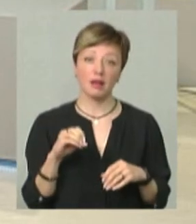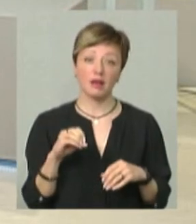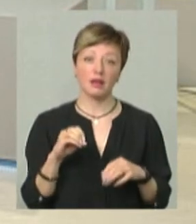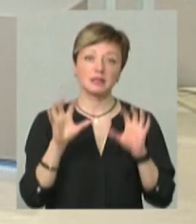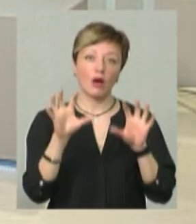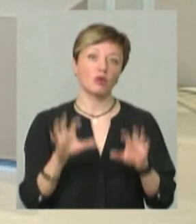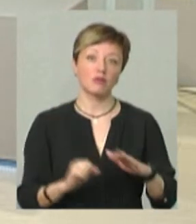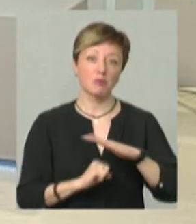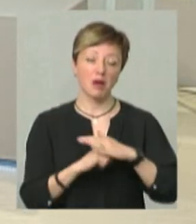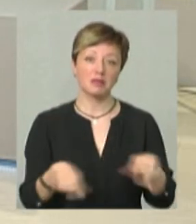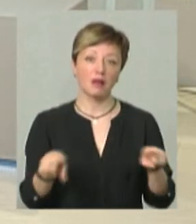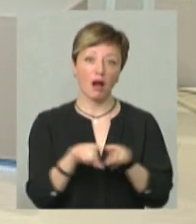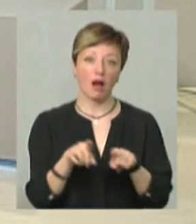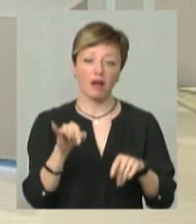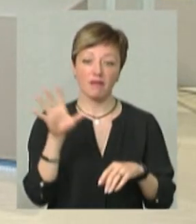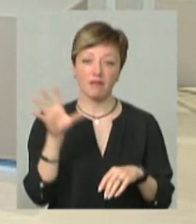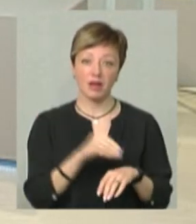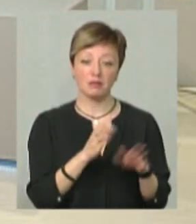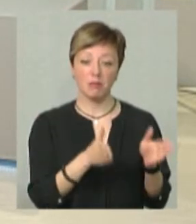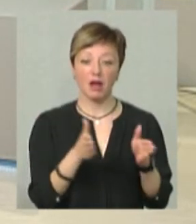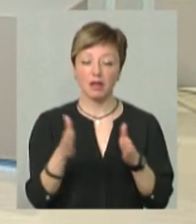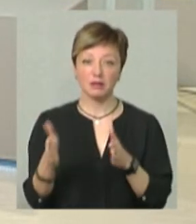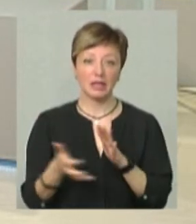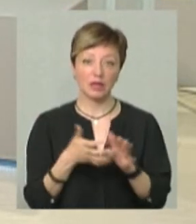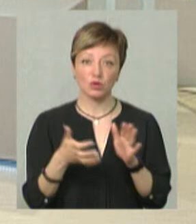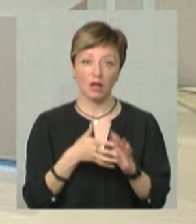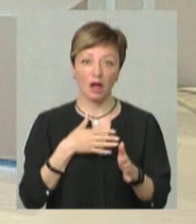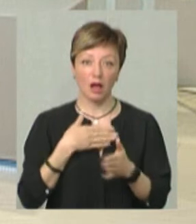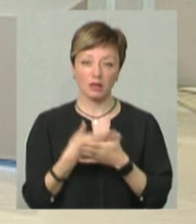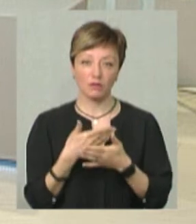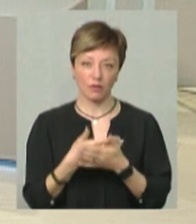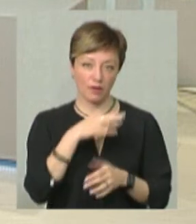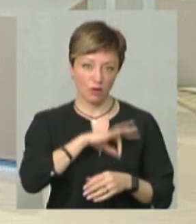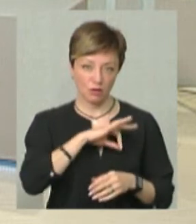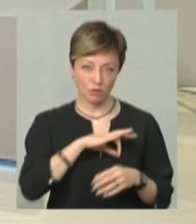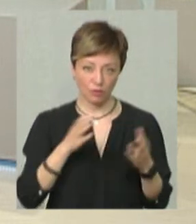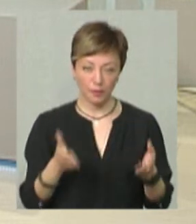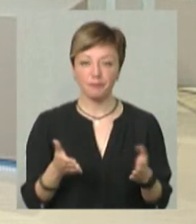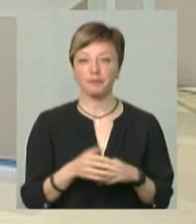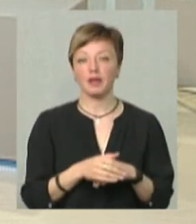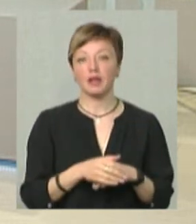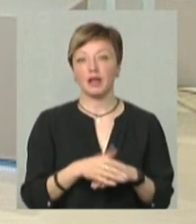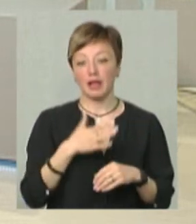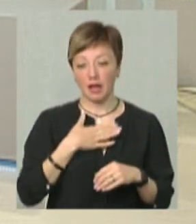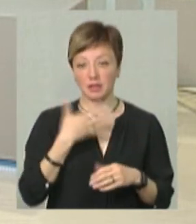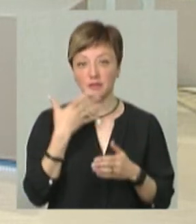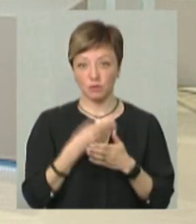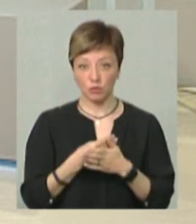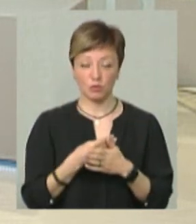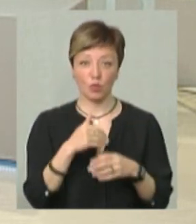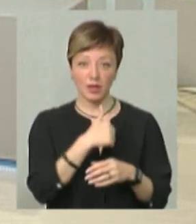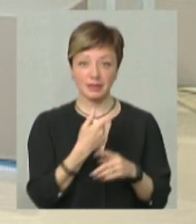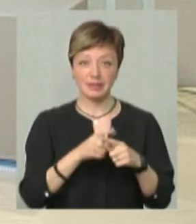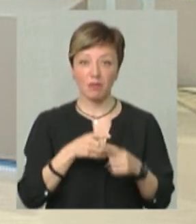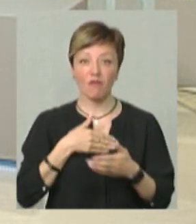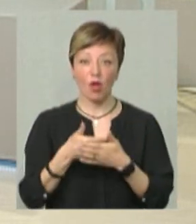законодавча база така і увесь такий механізм, що недостатньо активно використовувалася. І я з своєї сторони хотів би